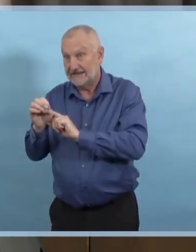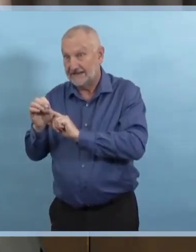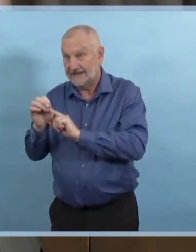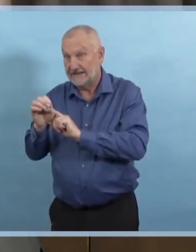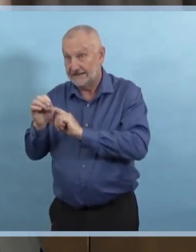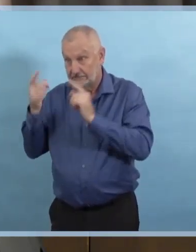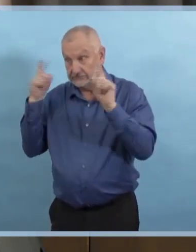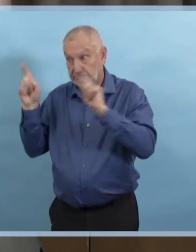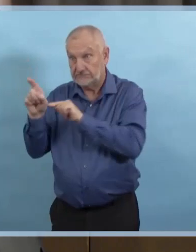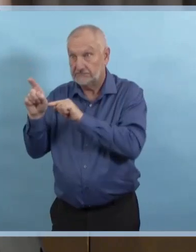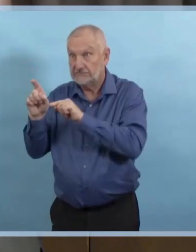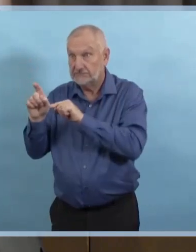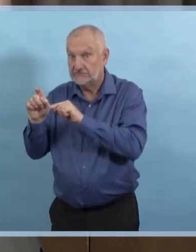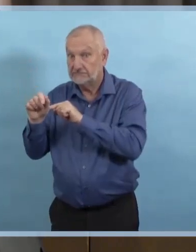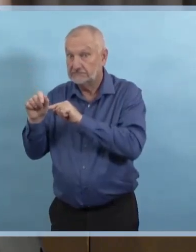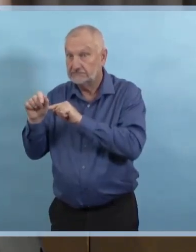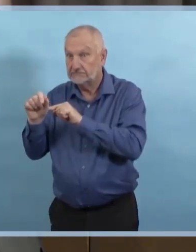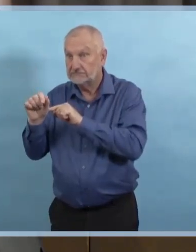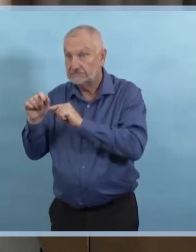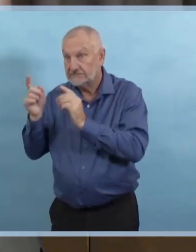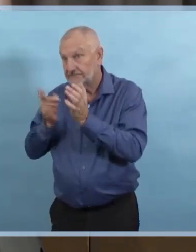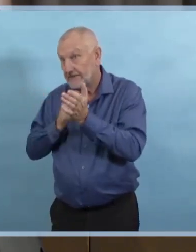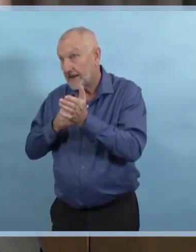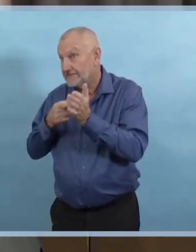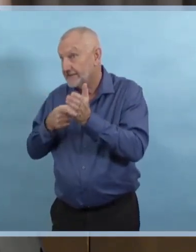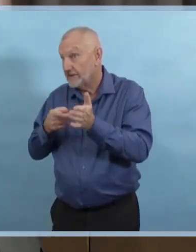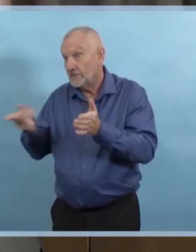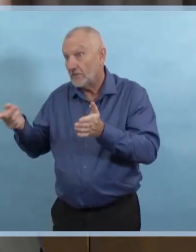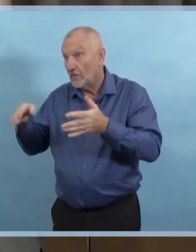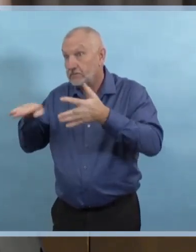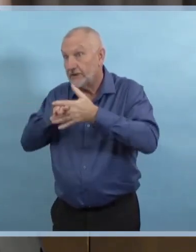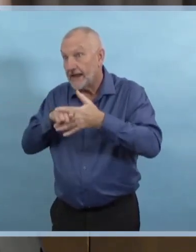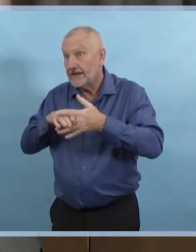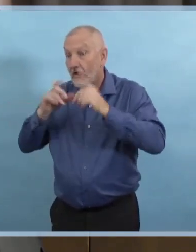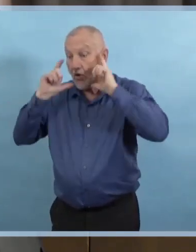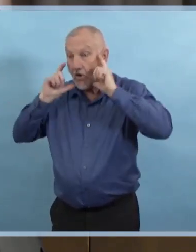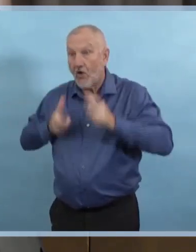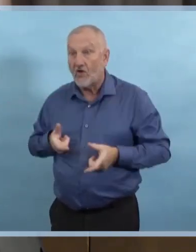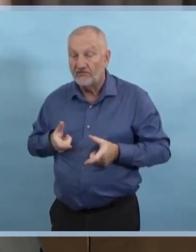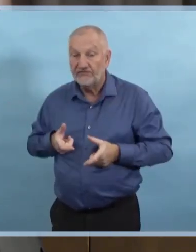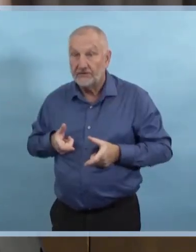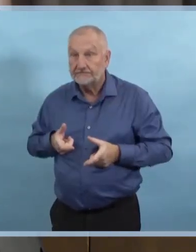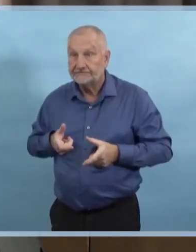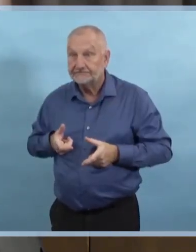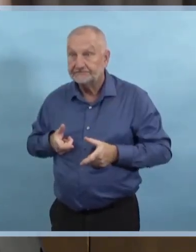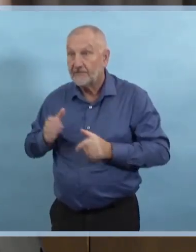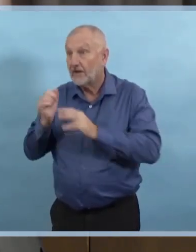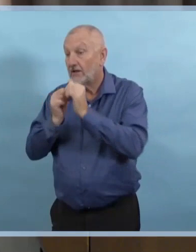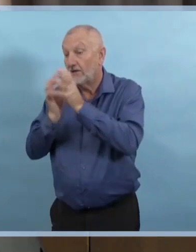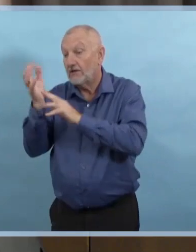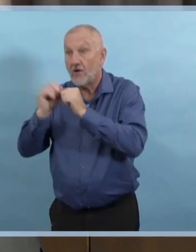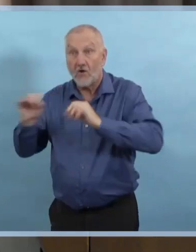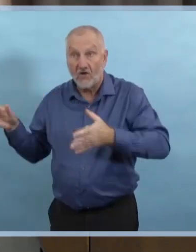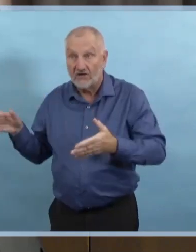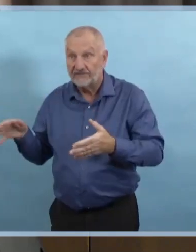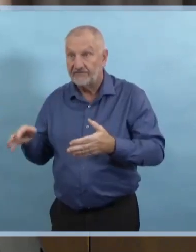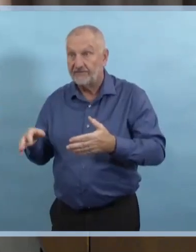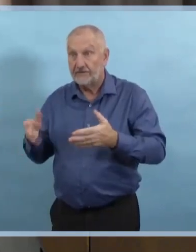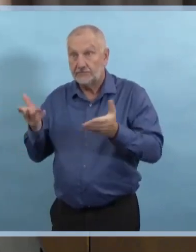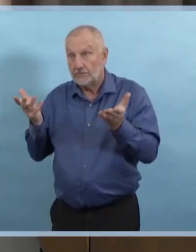il y a ce genre de choses qui se produit tout le temps et il faut vraiment être très, très prudent et utiliser les bonnes pratiques.